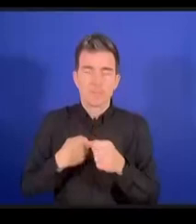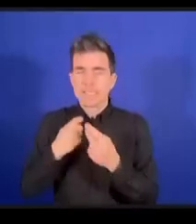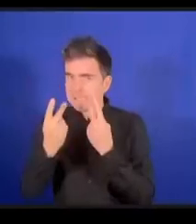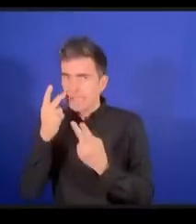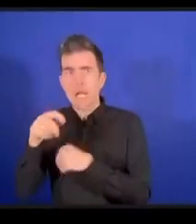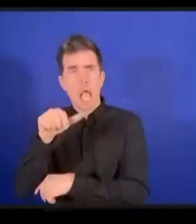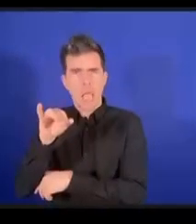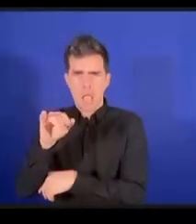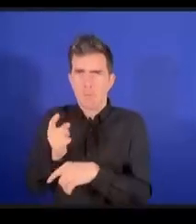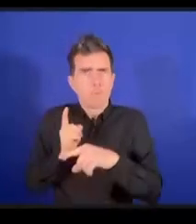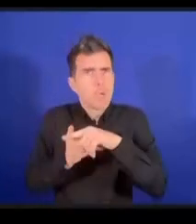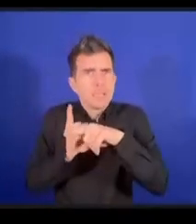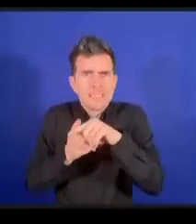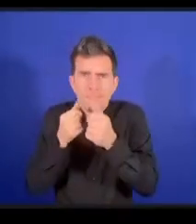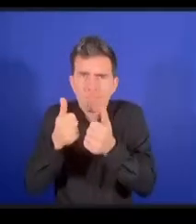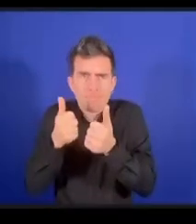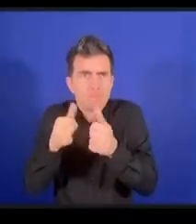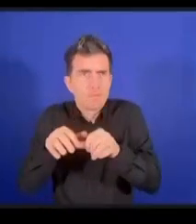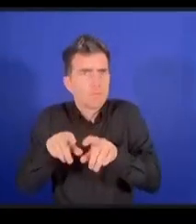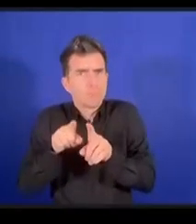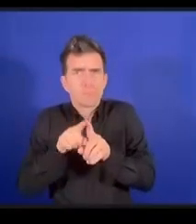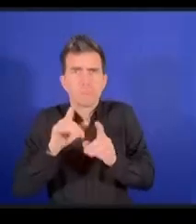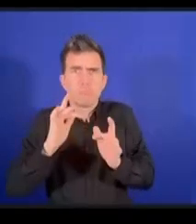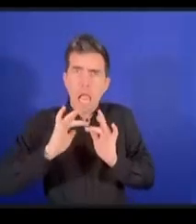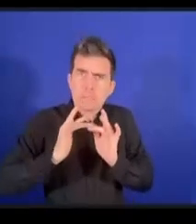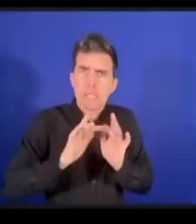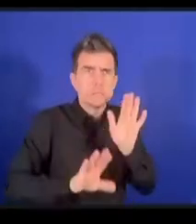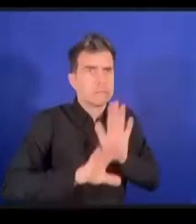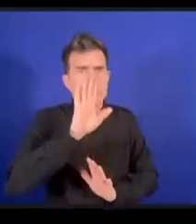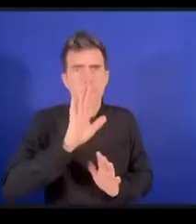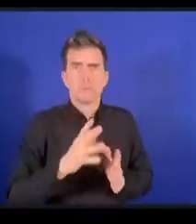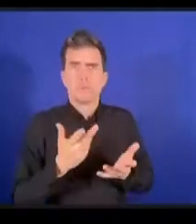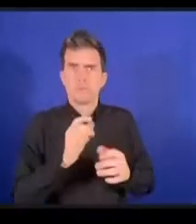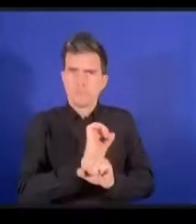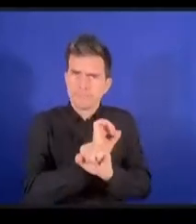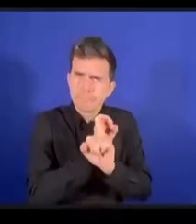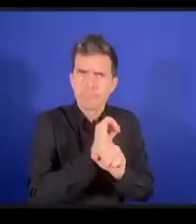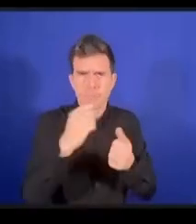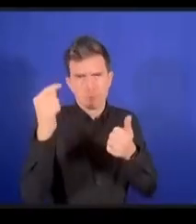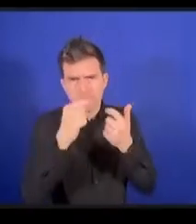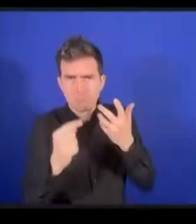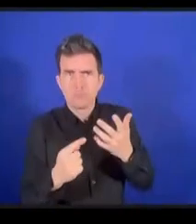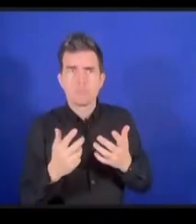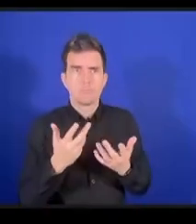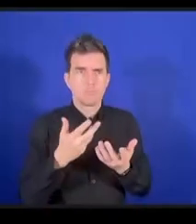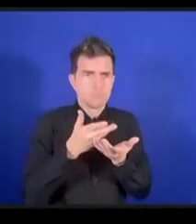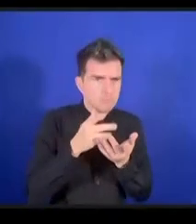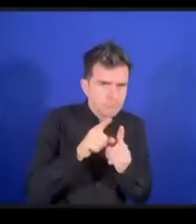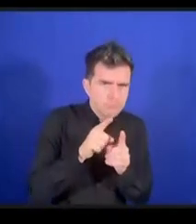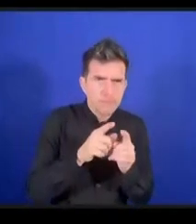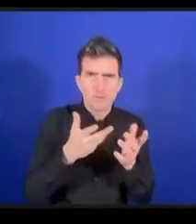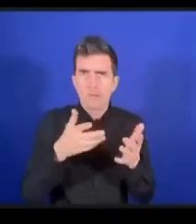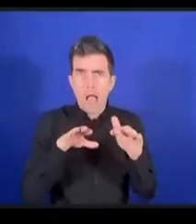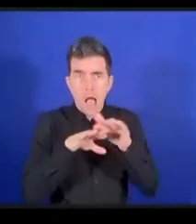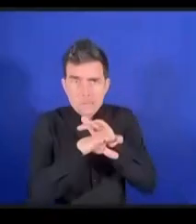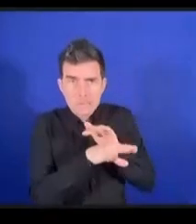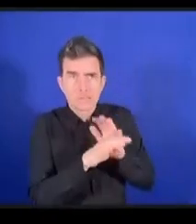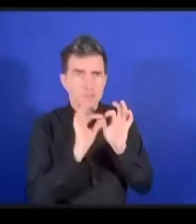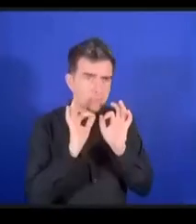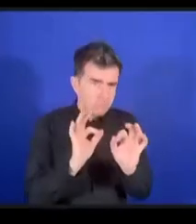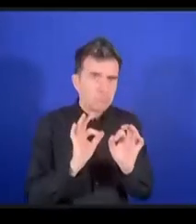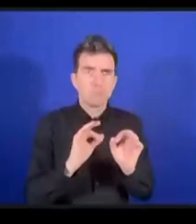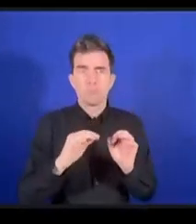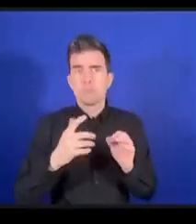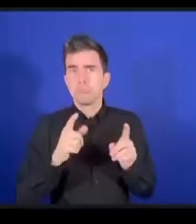de l'Internet ainsi que la protection des valeurs fondamentales telles que l'ouverture, l'interopérabilité, l'accessibilité